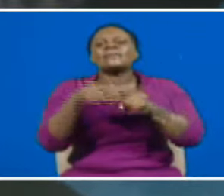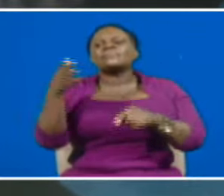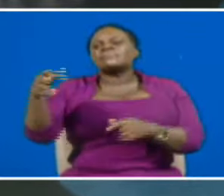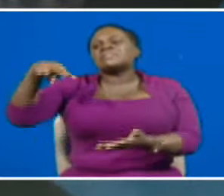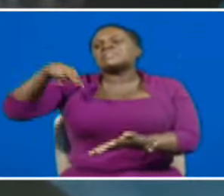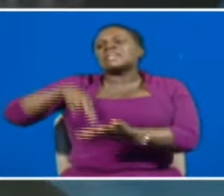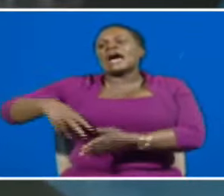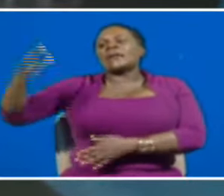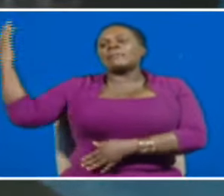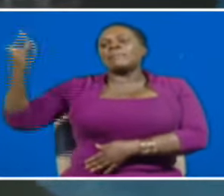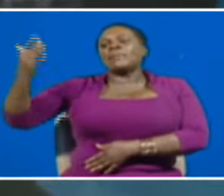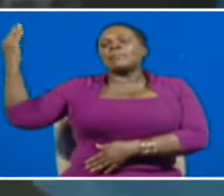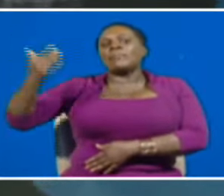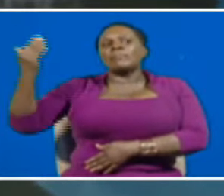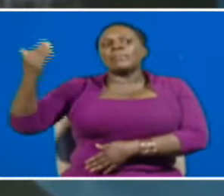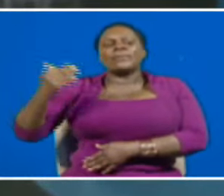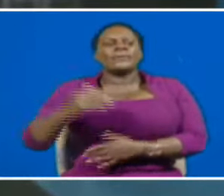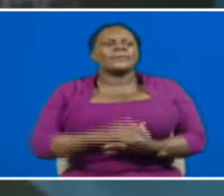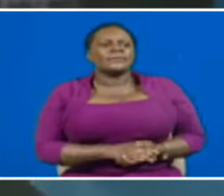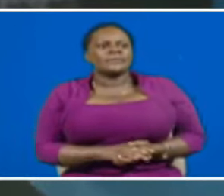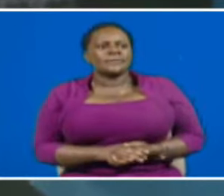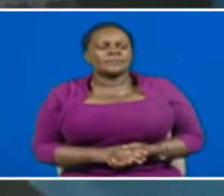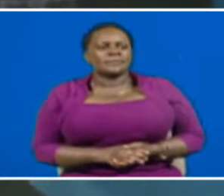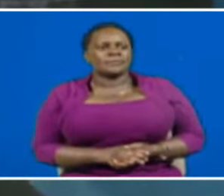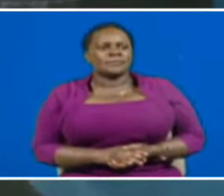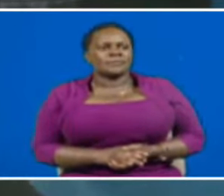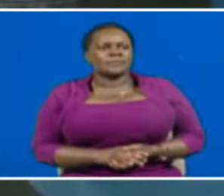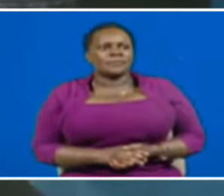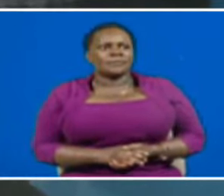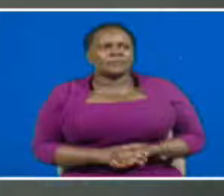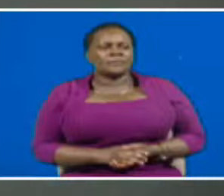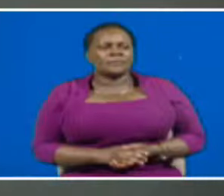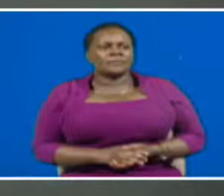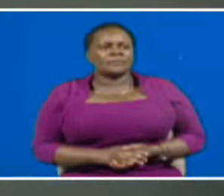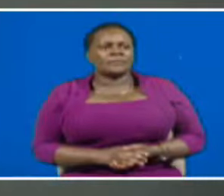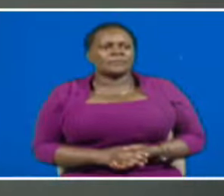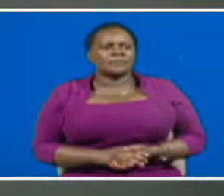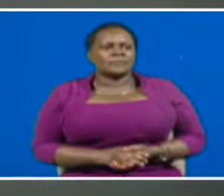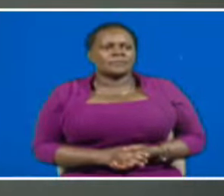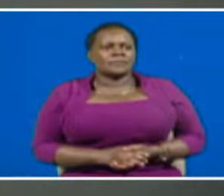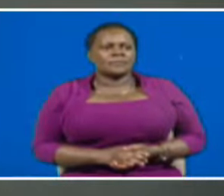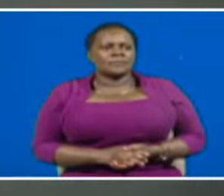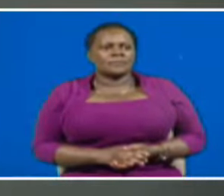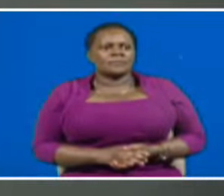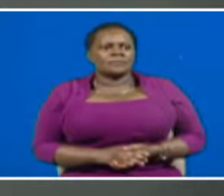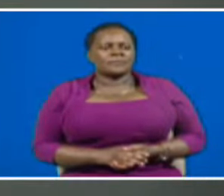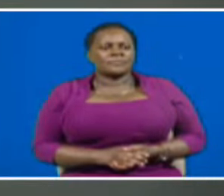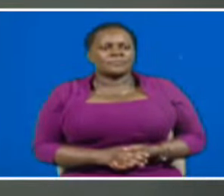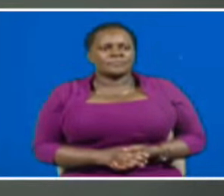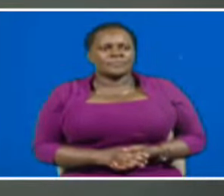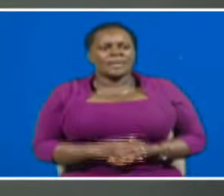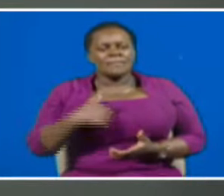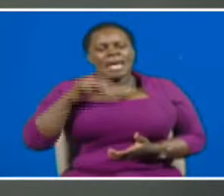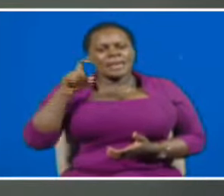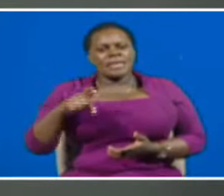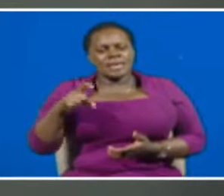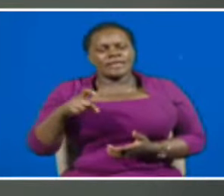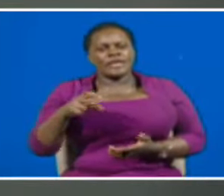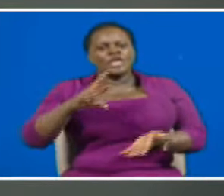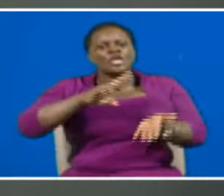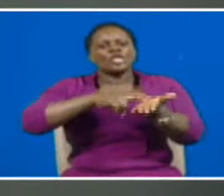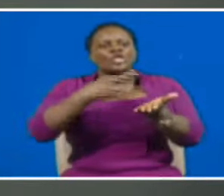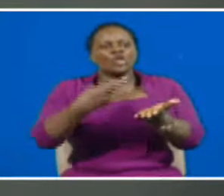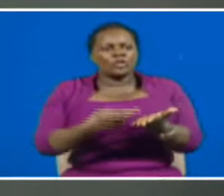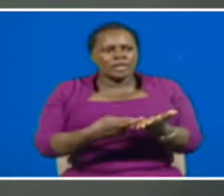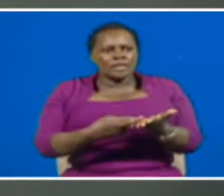O, sasa unuwezi simama. I cannot reach all corners. So I need at least maybe money power, my resources, vitu kama hizo. Ndiyo